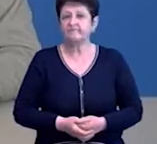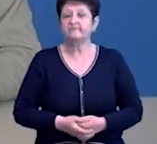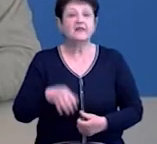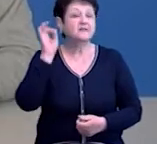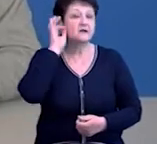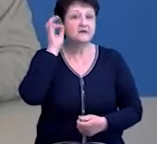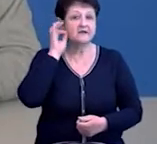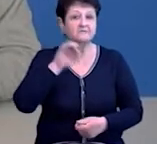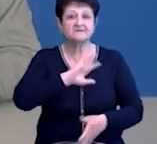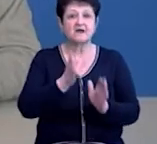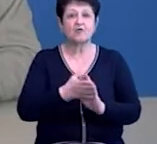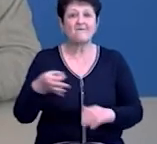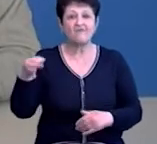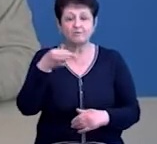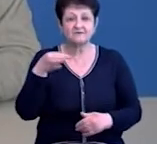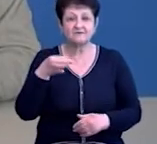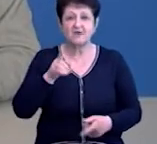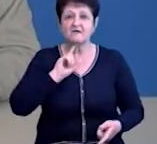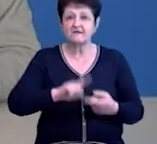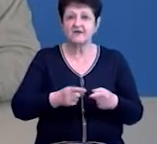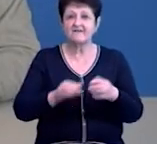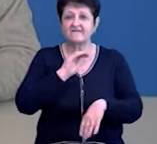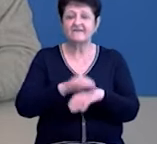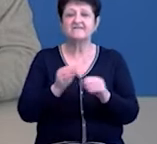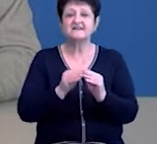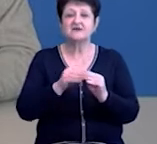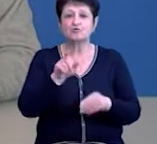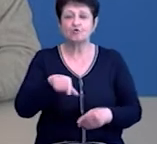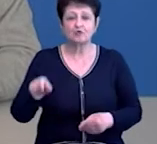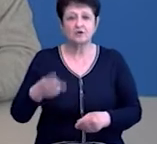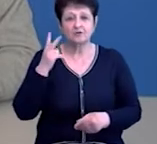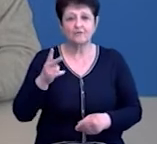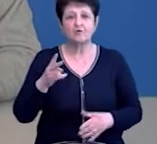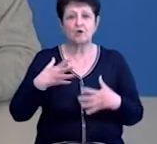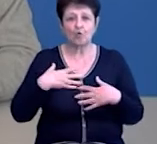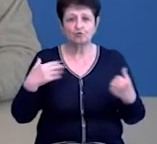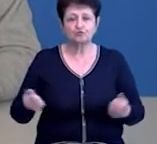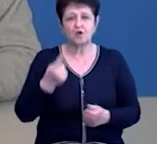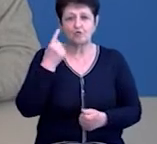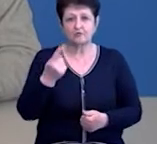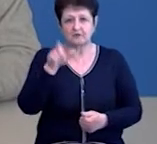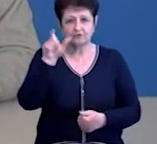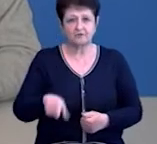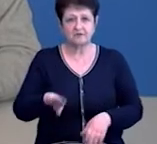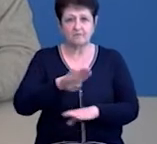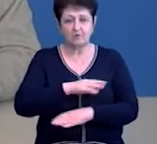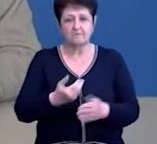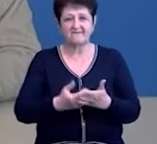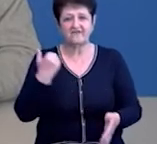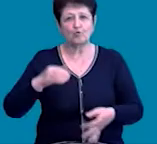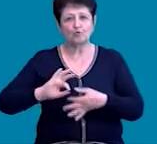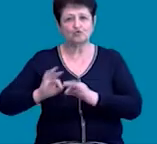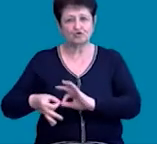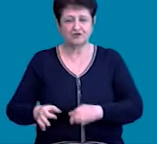Нагадаємо, загалом в області коронавірус виявили у десятьох людей. Двоє людей одужали, одна людина померла від ускладнень.